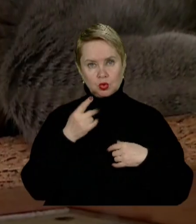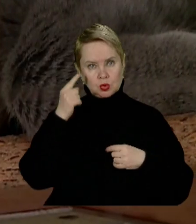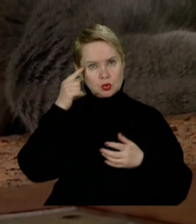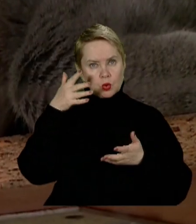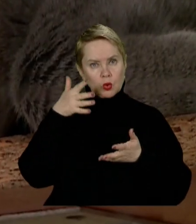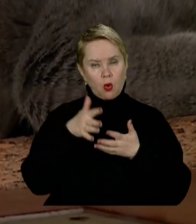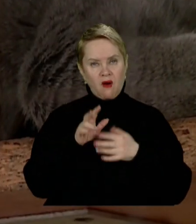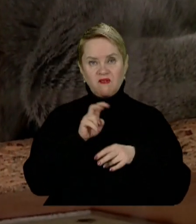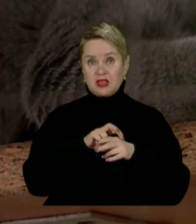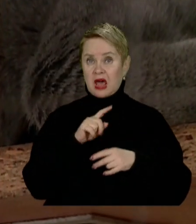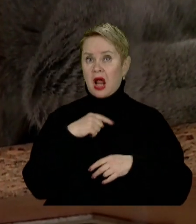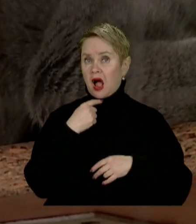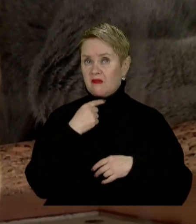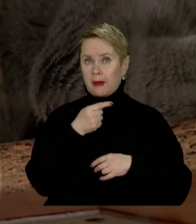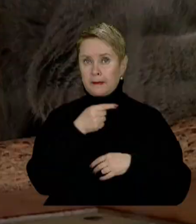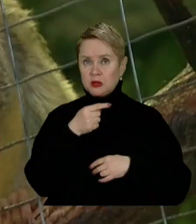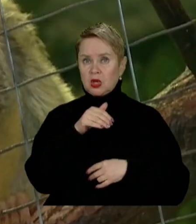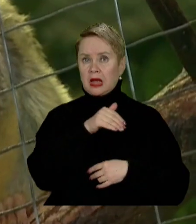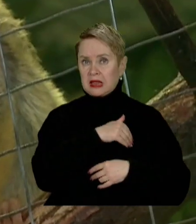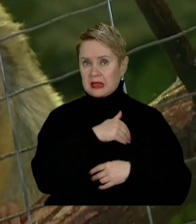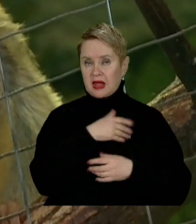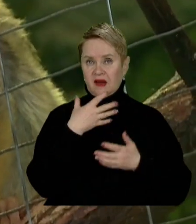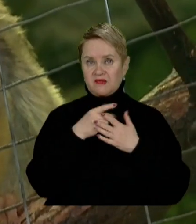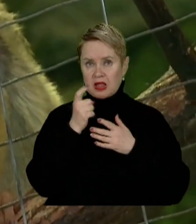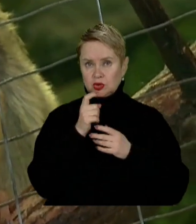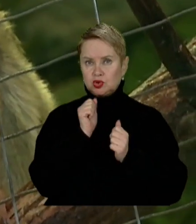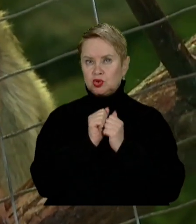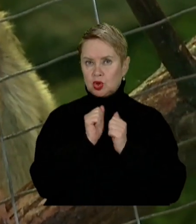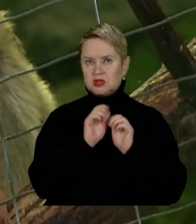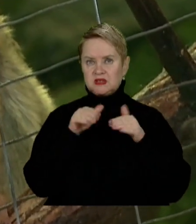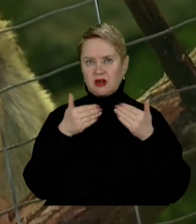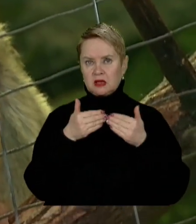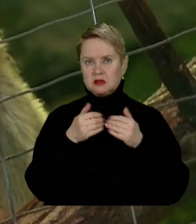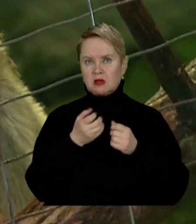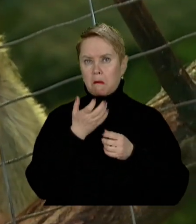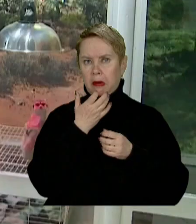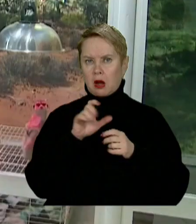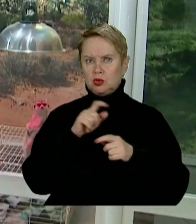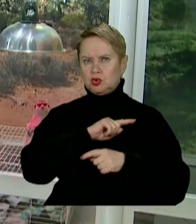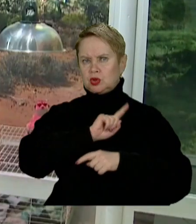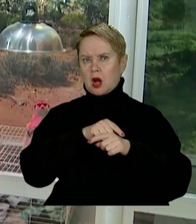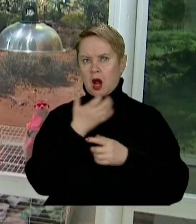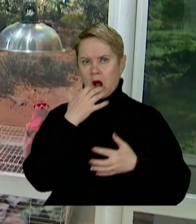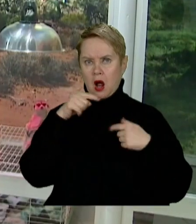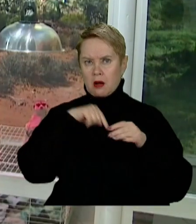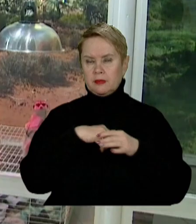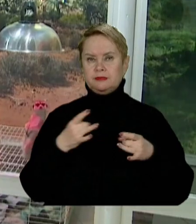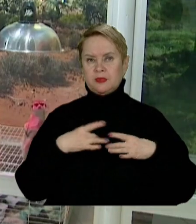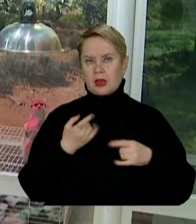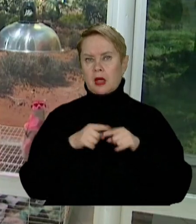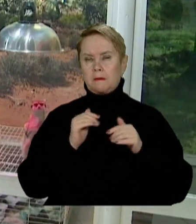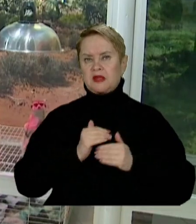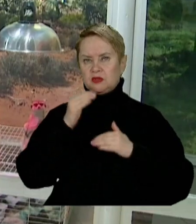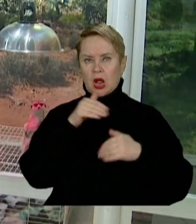розумом. Ветеринари кажуть, при мінусовій температурі власники все частіше звертаються з перегріванням своїх улюбленців. Пояснюють,